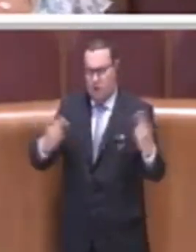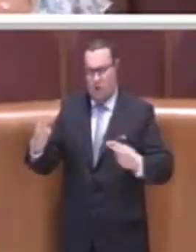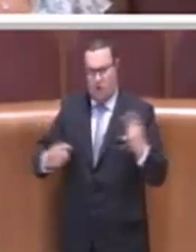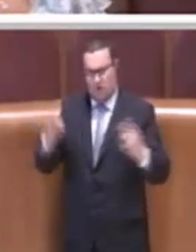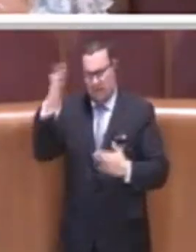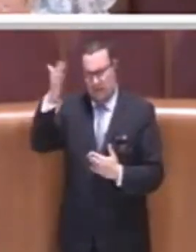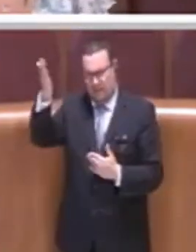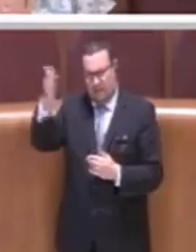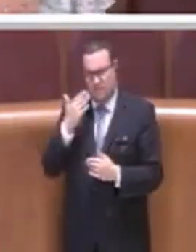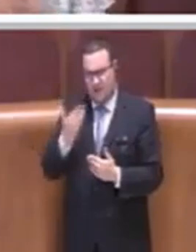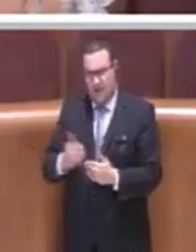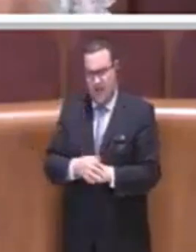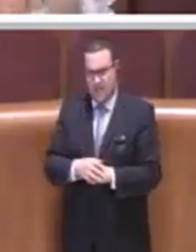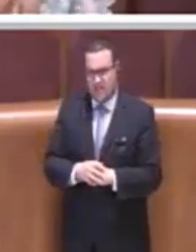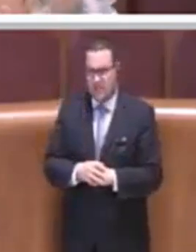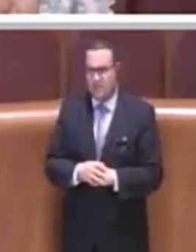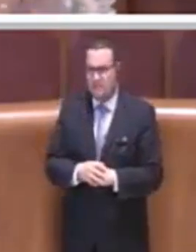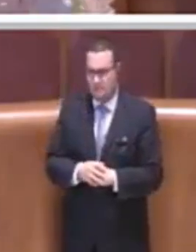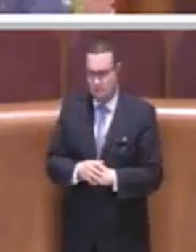di riflessioni. Grazie.